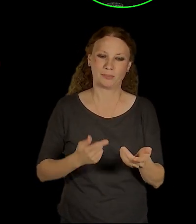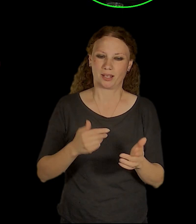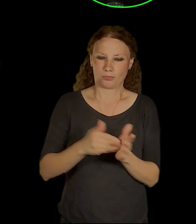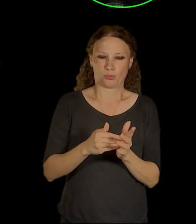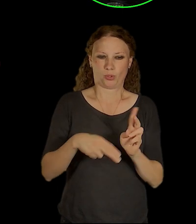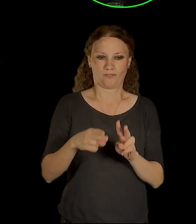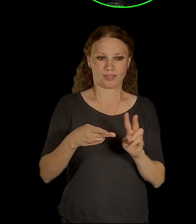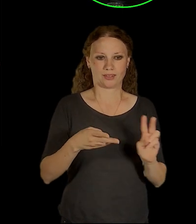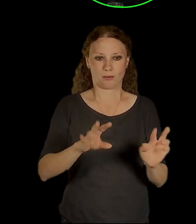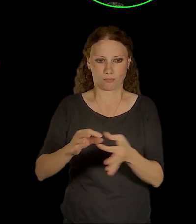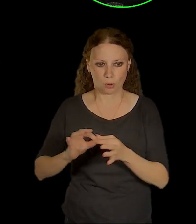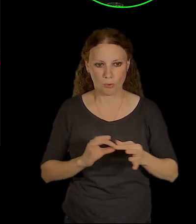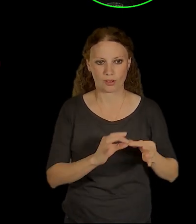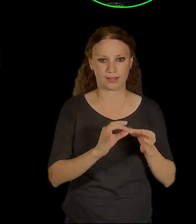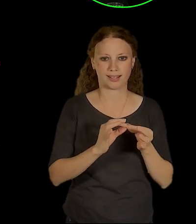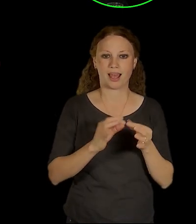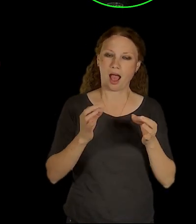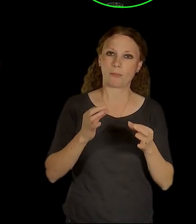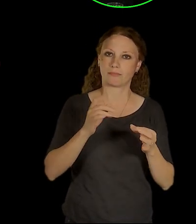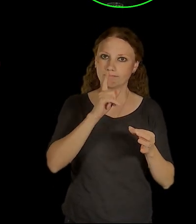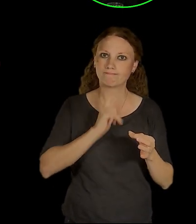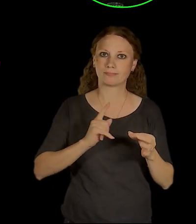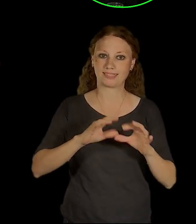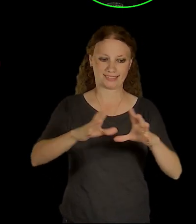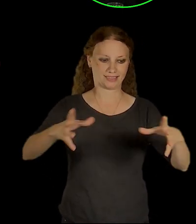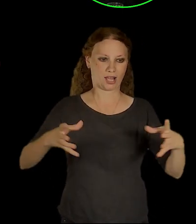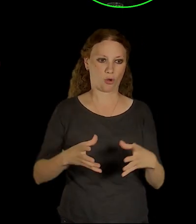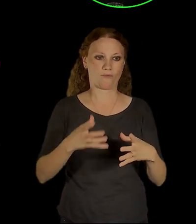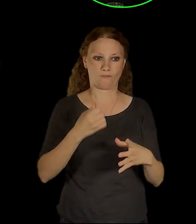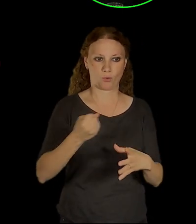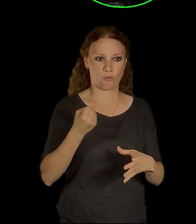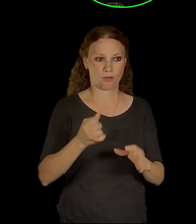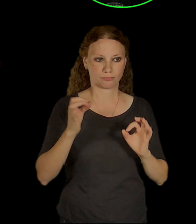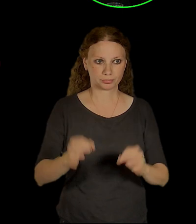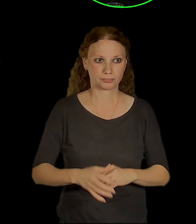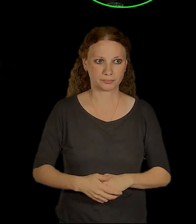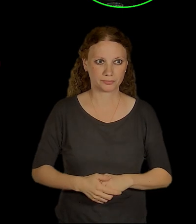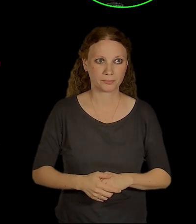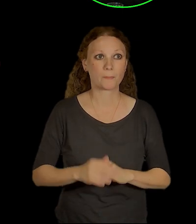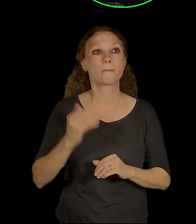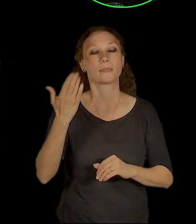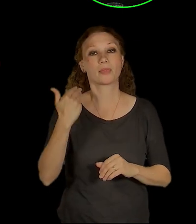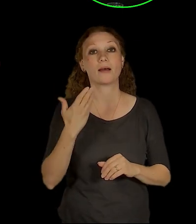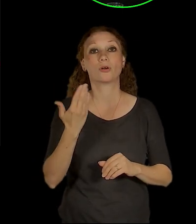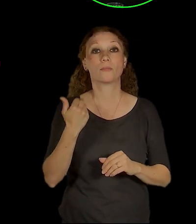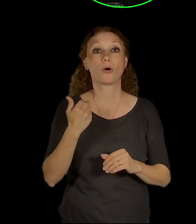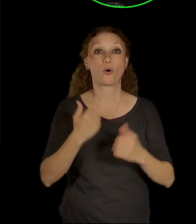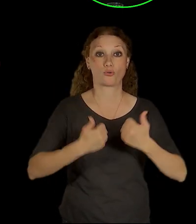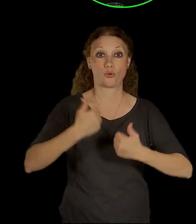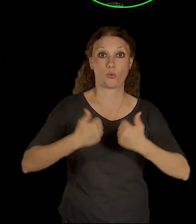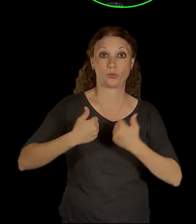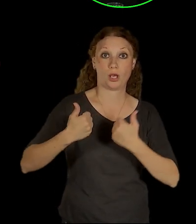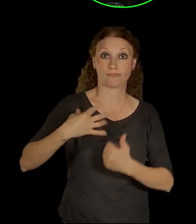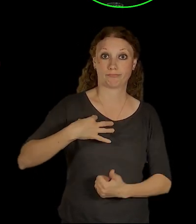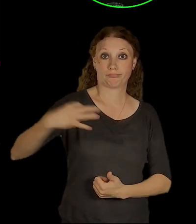efekt. My jsme tenkrát v té soutěži na to zvítězili vlastně s tím, že jsme